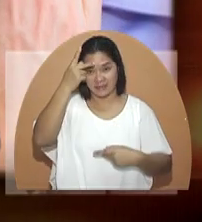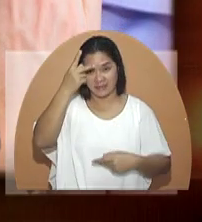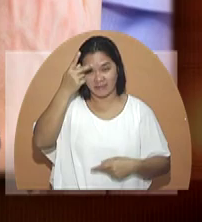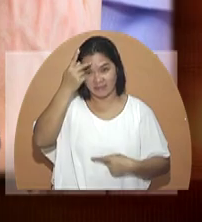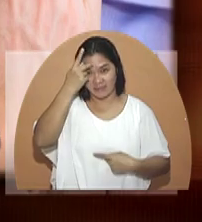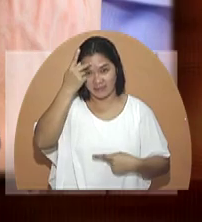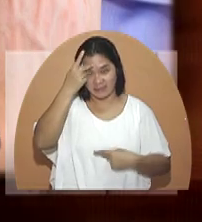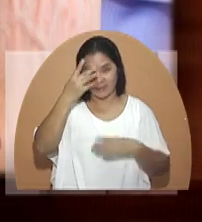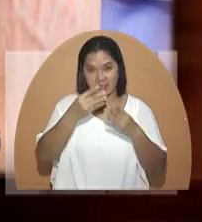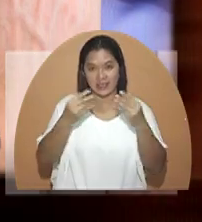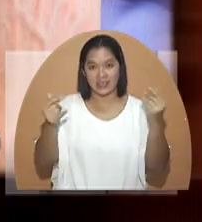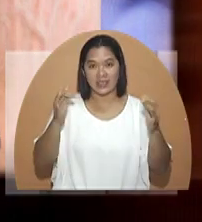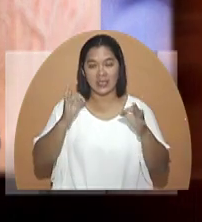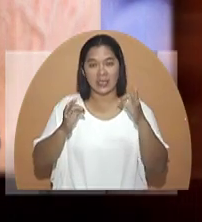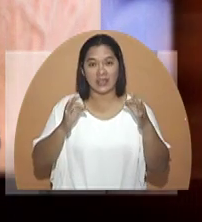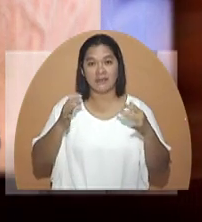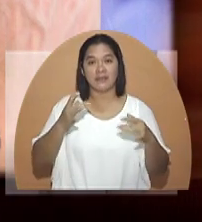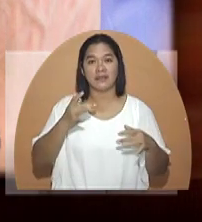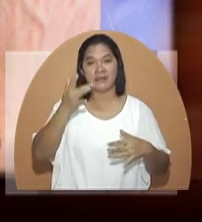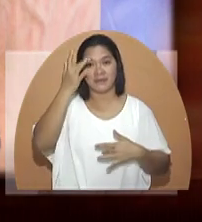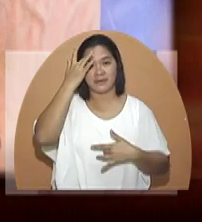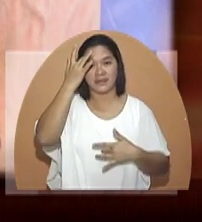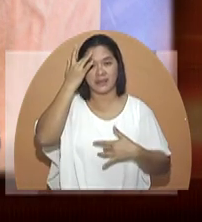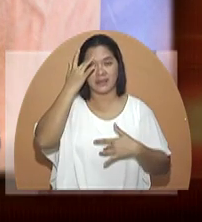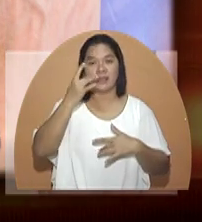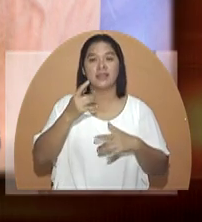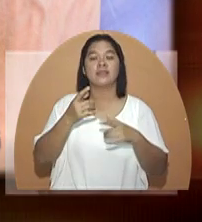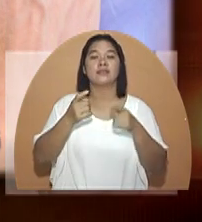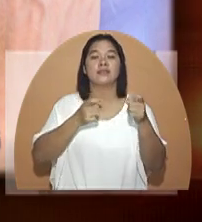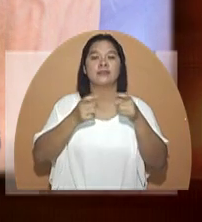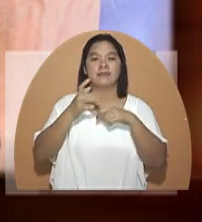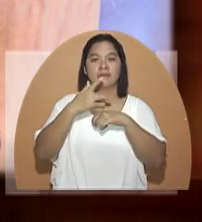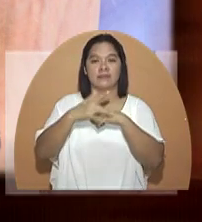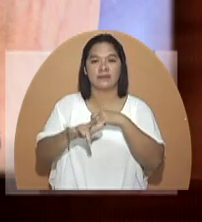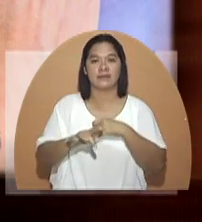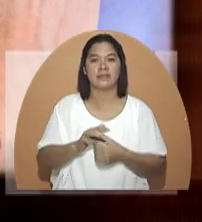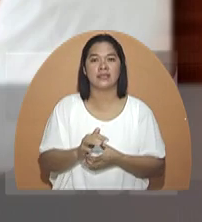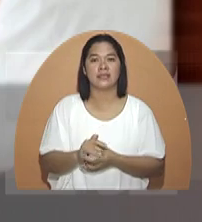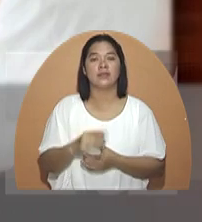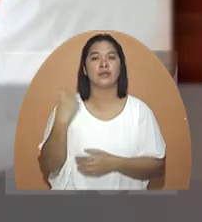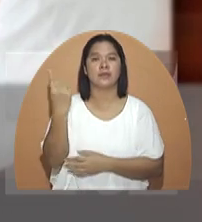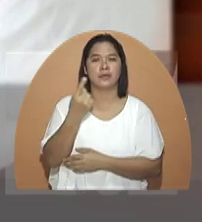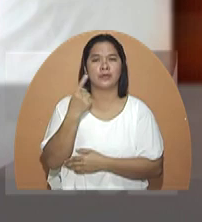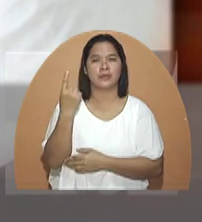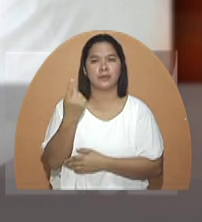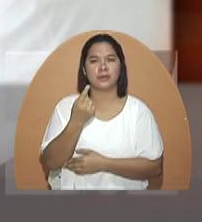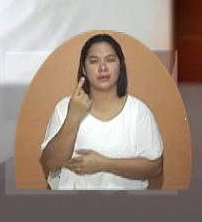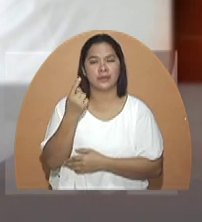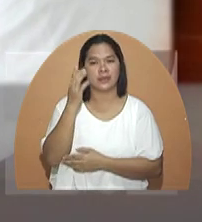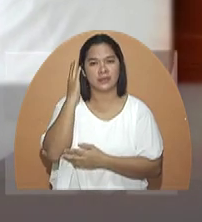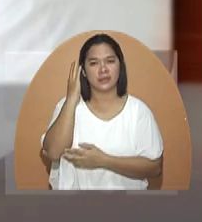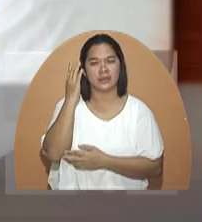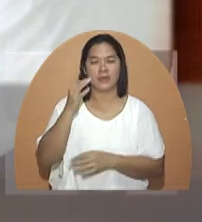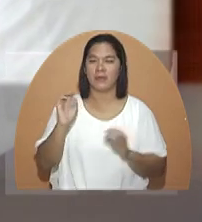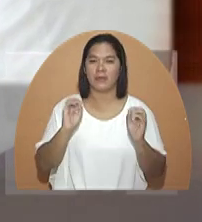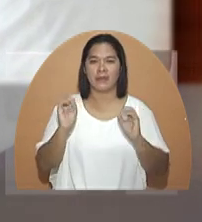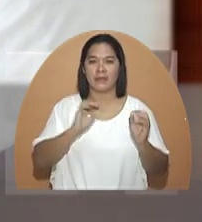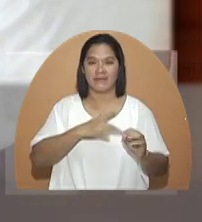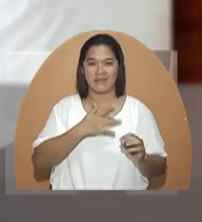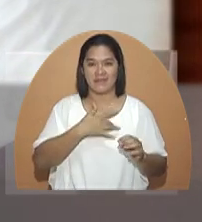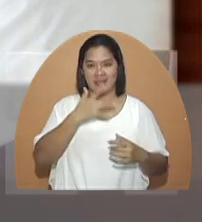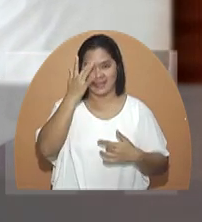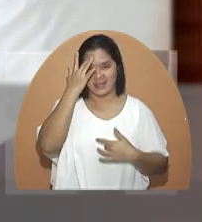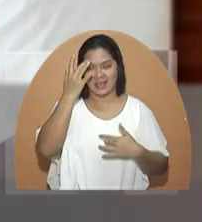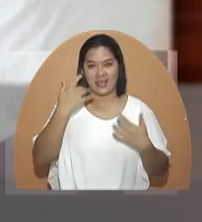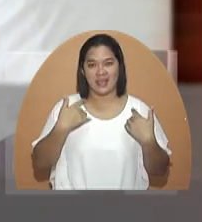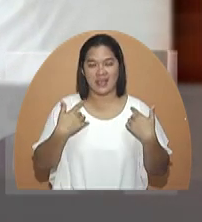pasyente na gumaling kung ang karamdaman ay maaagapan na maaga. Kadalasan ay walang nararamdaman sakit